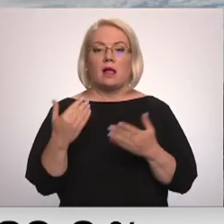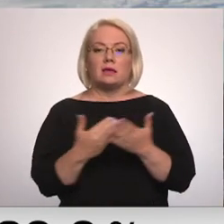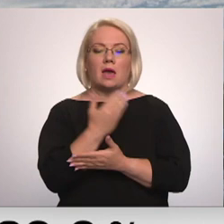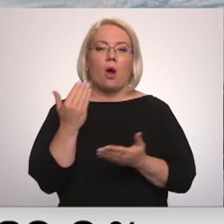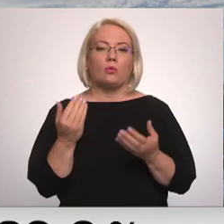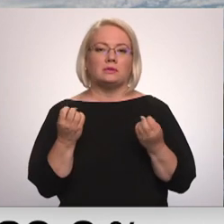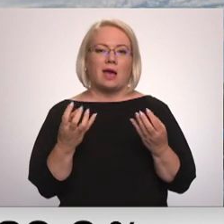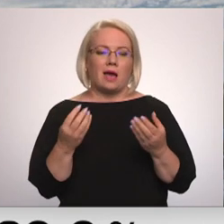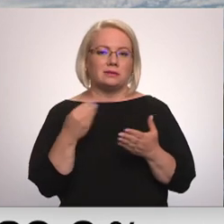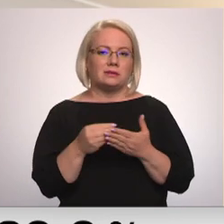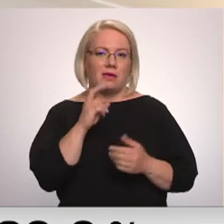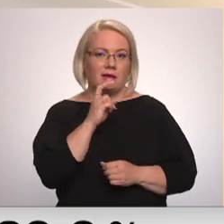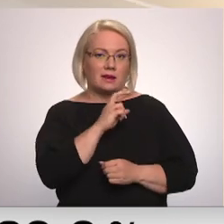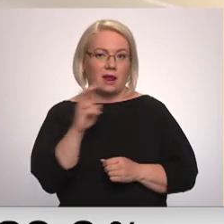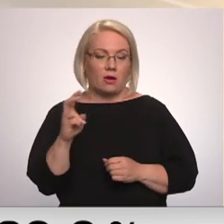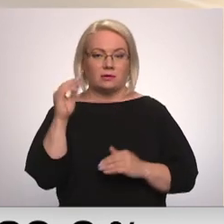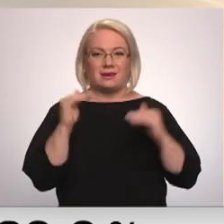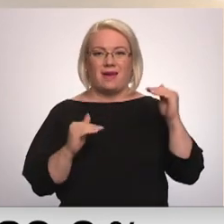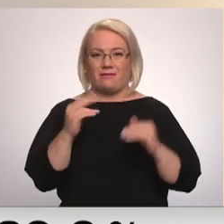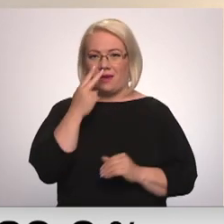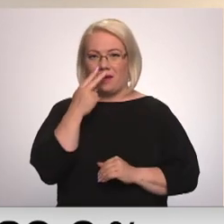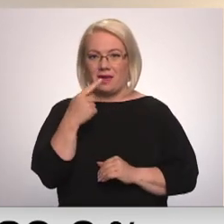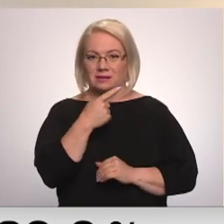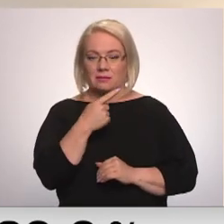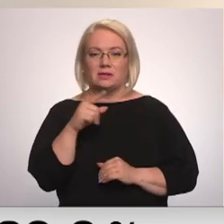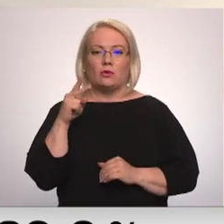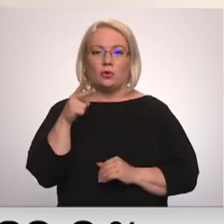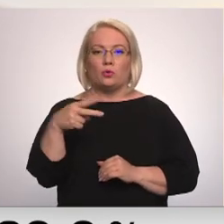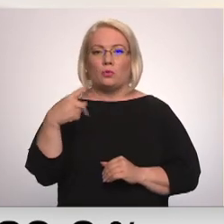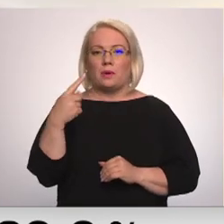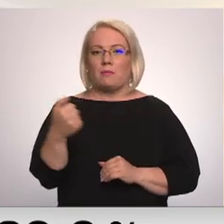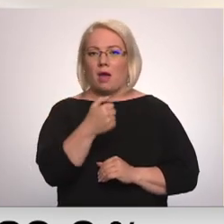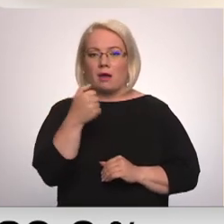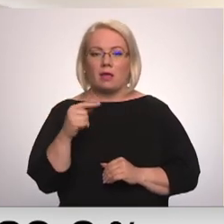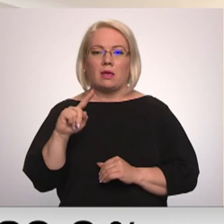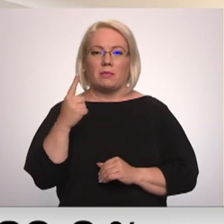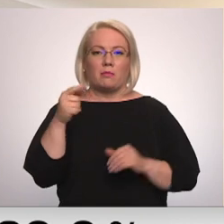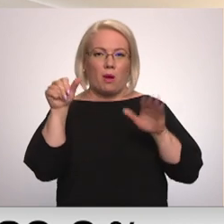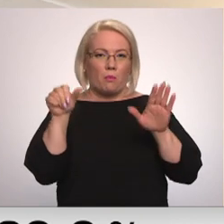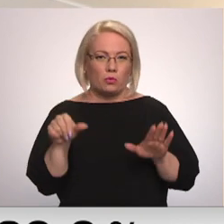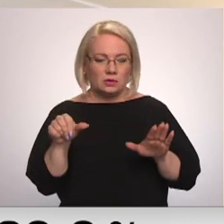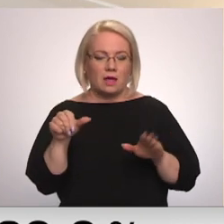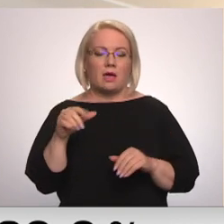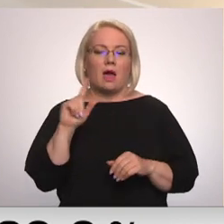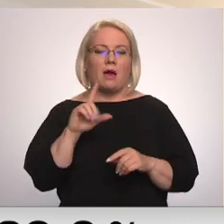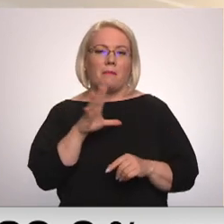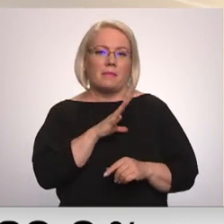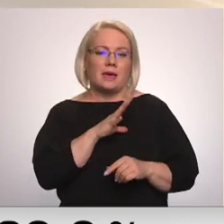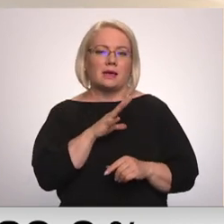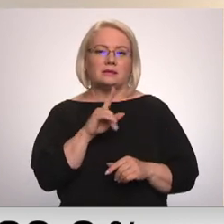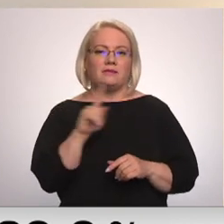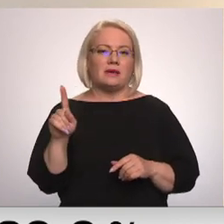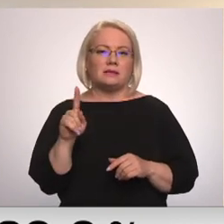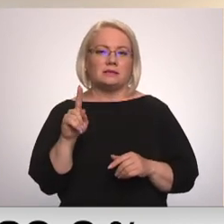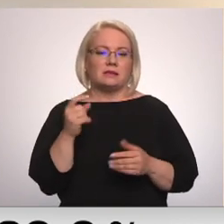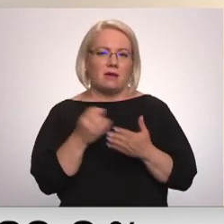gāzes cenas rekords. Grafikā redzams, ka kopš 2021. gada pirmā pusgada tarifu kāpums bijis vēsturiski visaugstākais